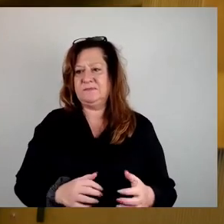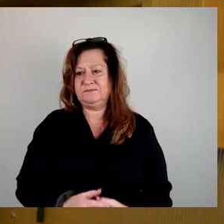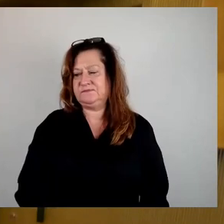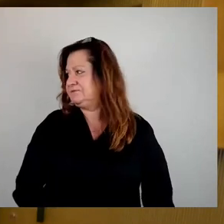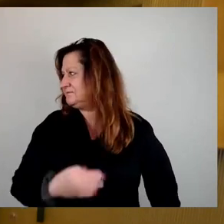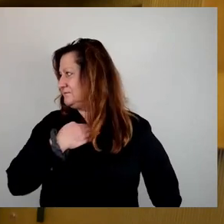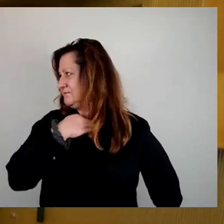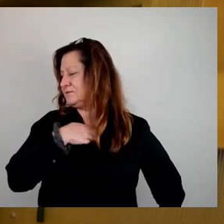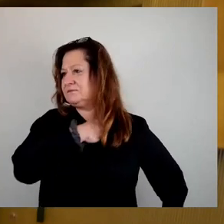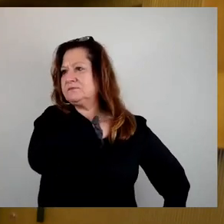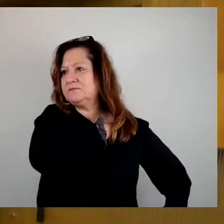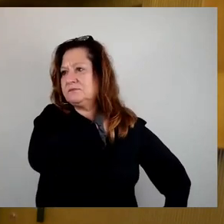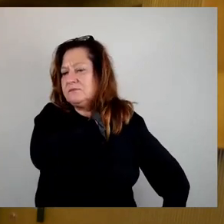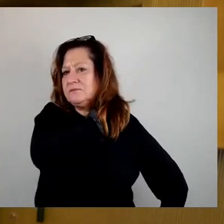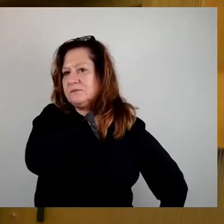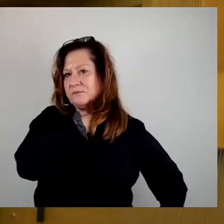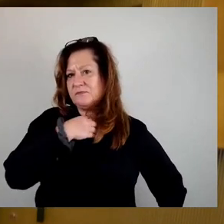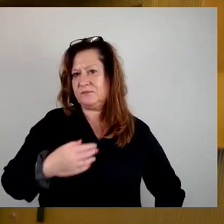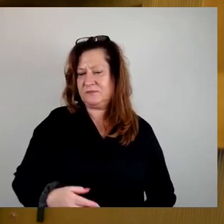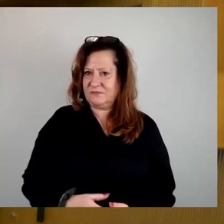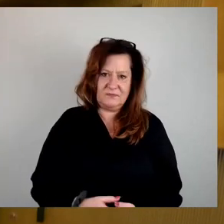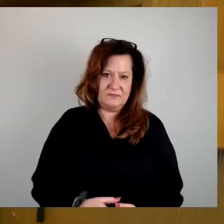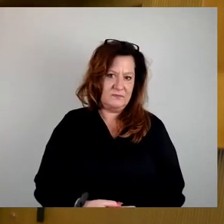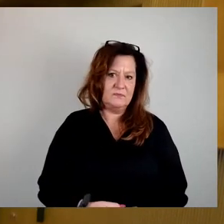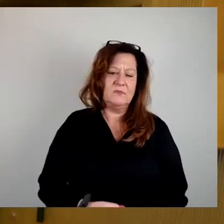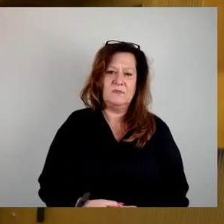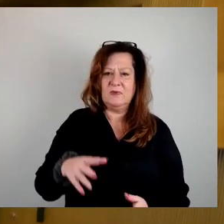Als nächster Redner für die FDP Herr Blödner.